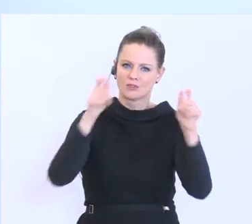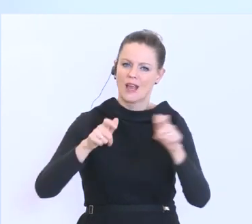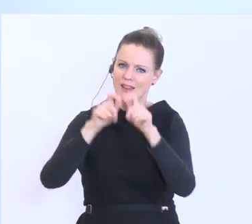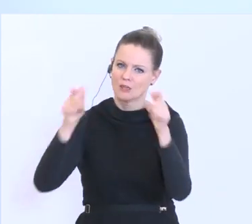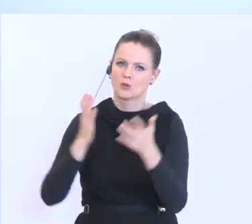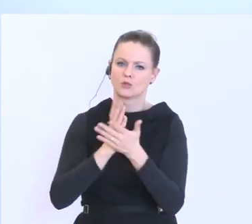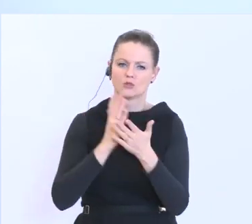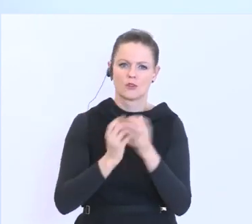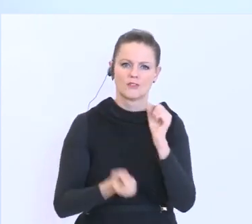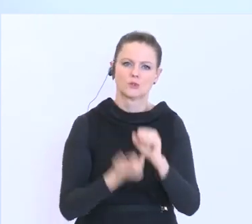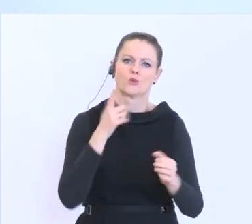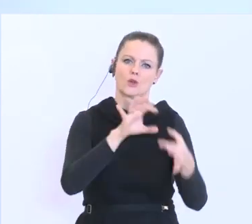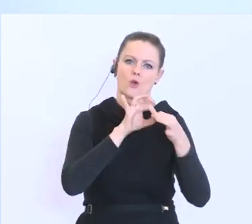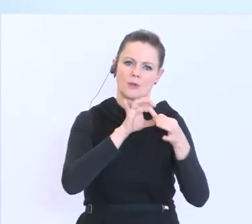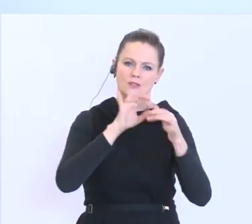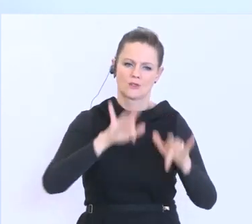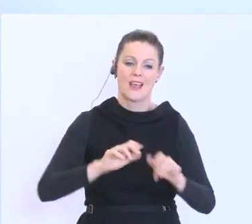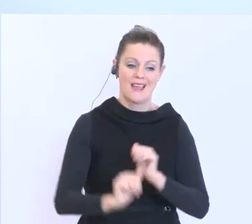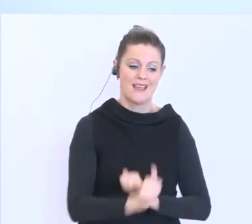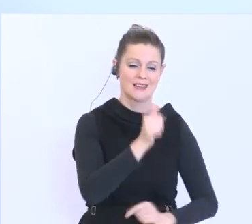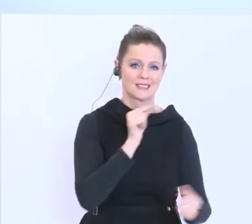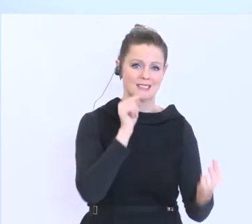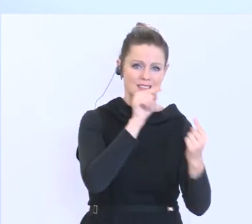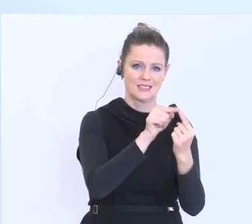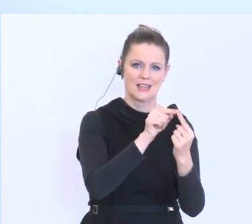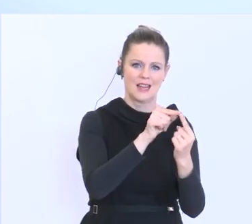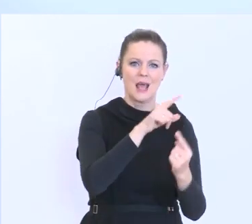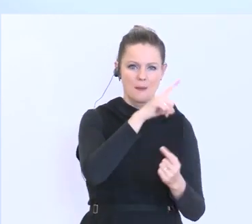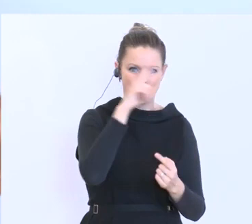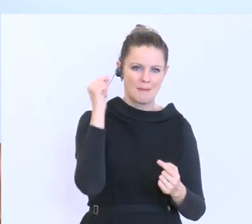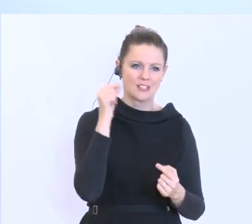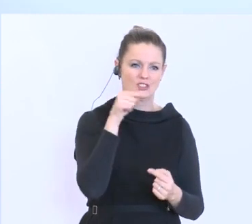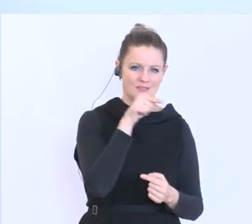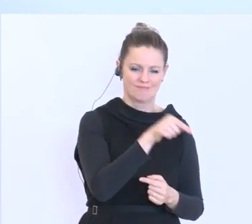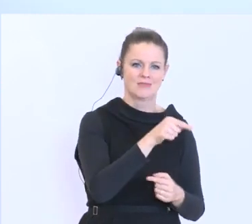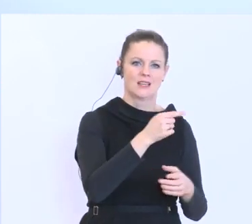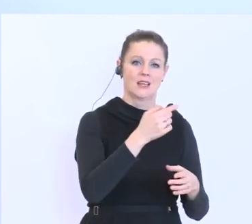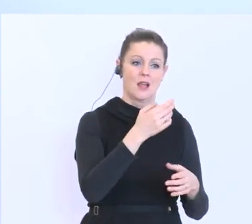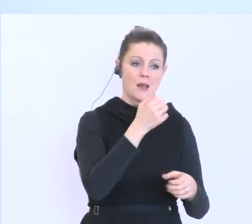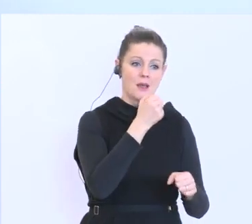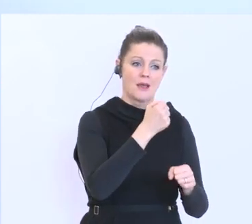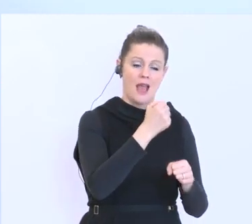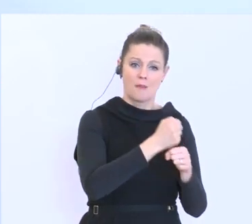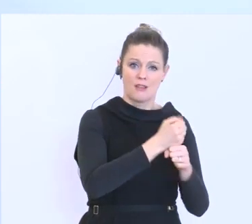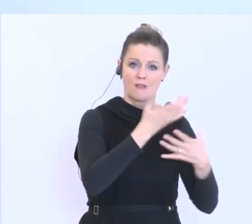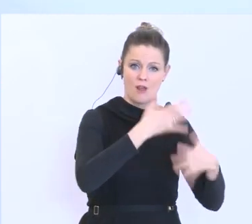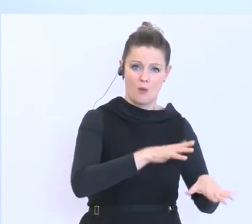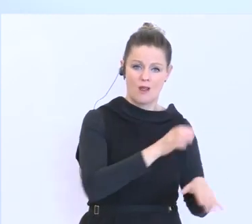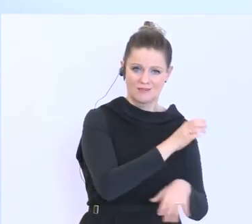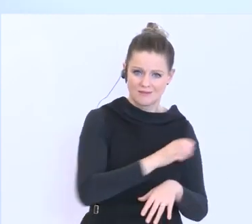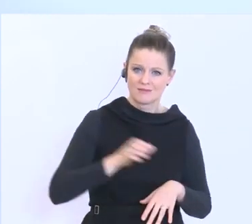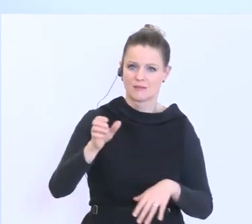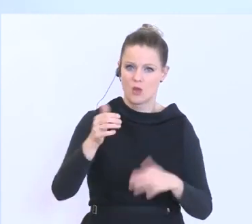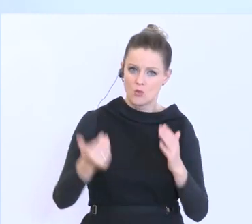Sonderkooperationen. Aber erstes Ziel ist einfach jetzt auch Menschen in Beschäftigung zu bringen, die ihren Job verloren haben. Und